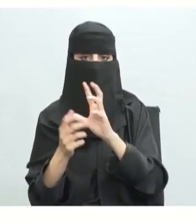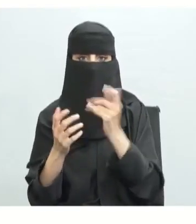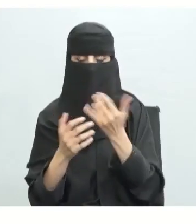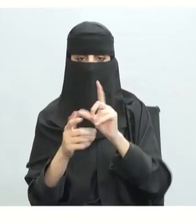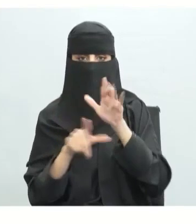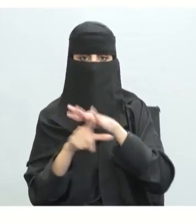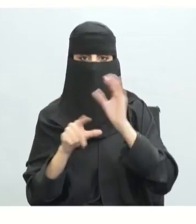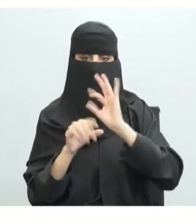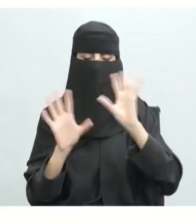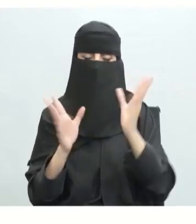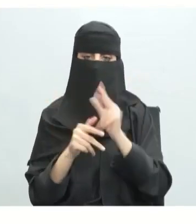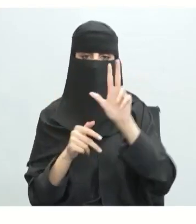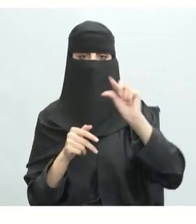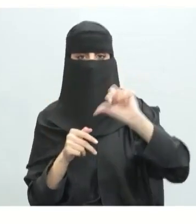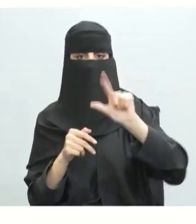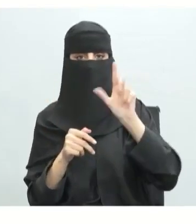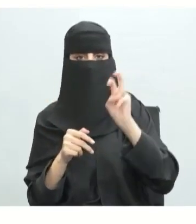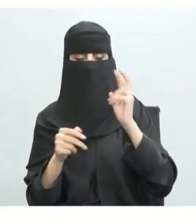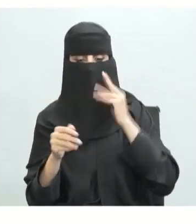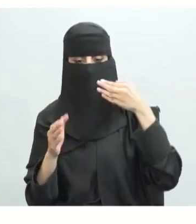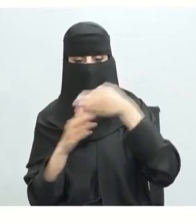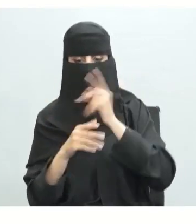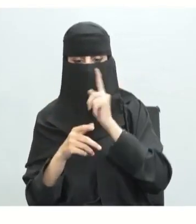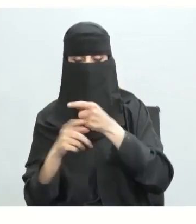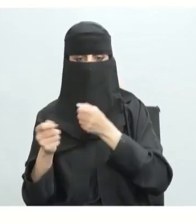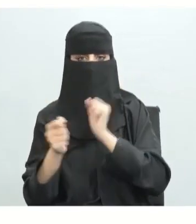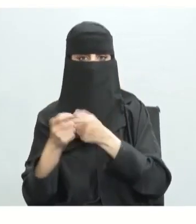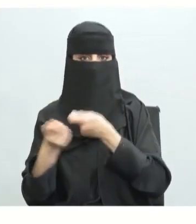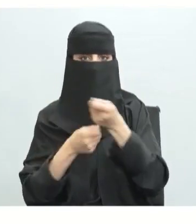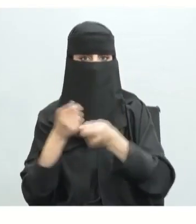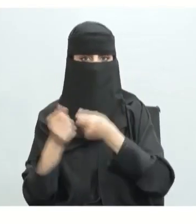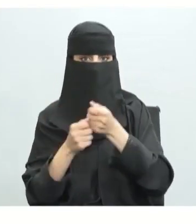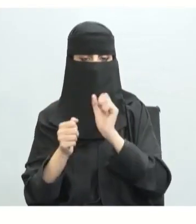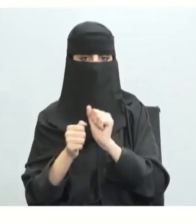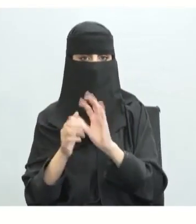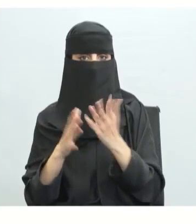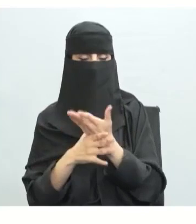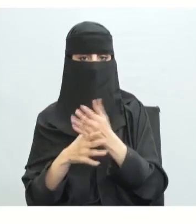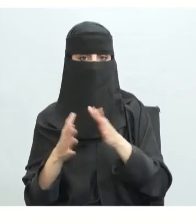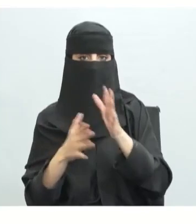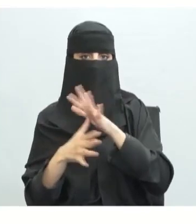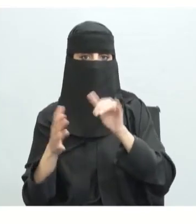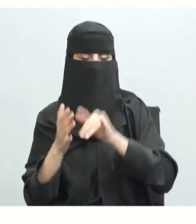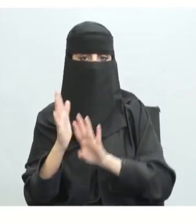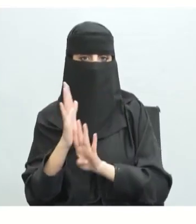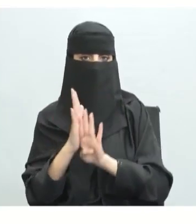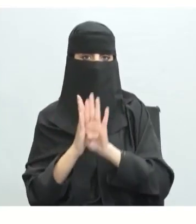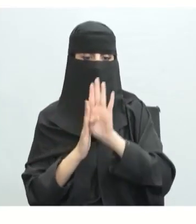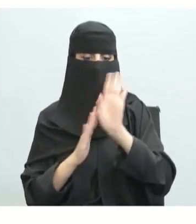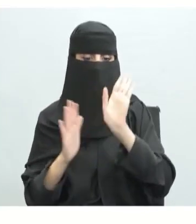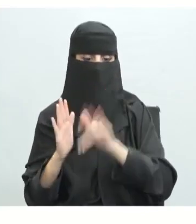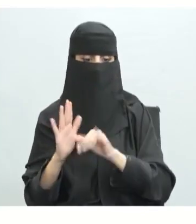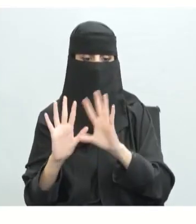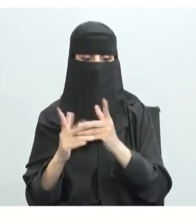والخدمات العامة إلا أنه لم يغفل دورها التنظيمي والرقابي لفعالية الاقتصاد وجاءت أفكار آدم سميث متفقة مع